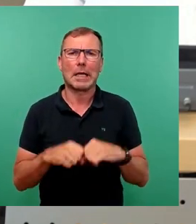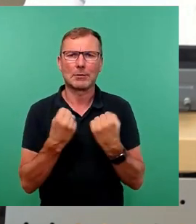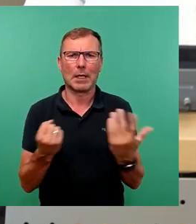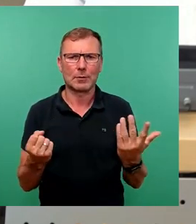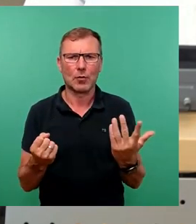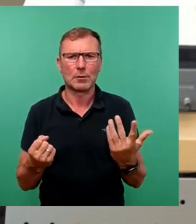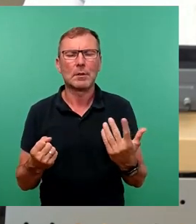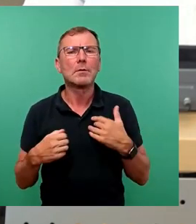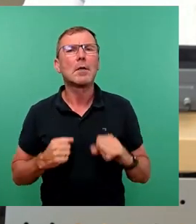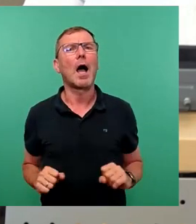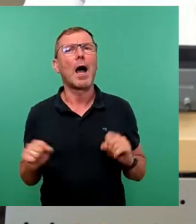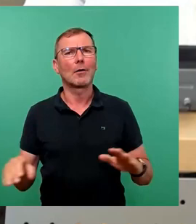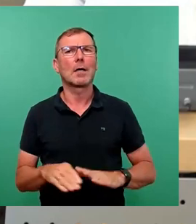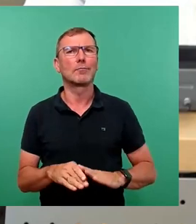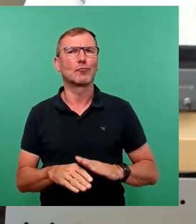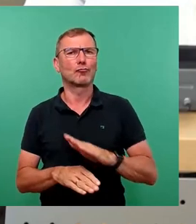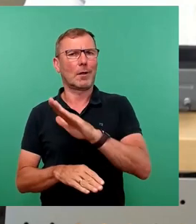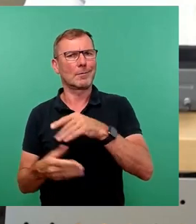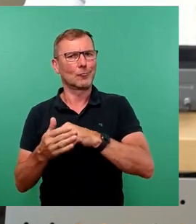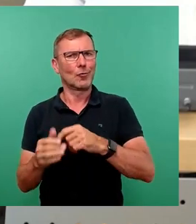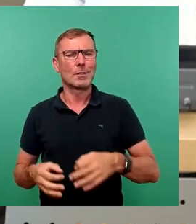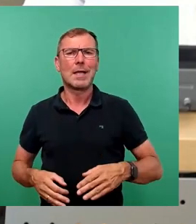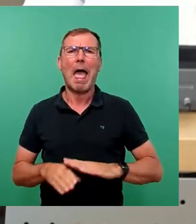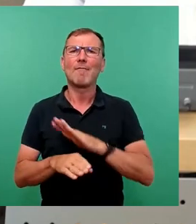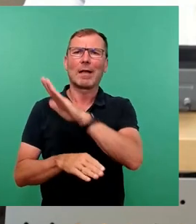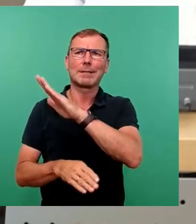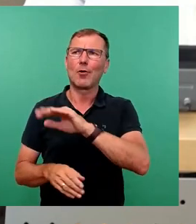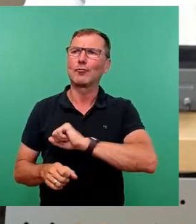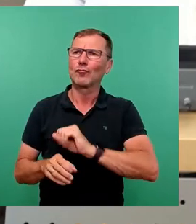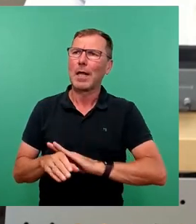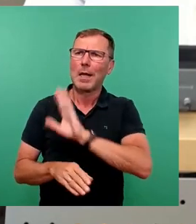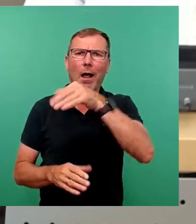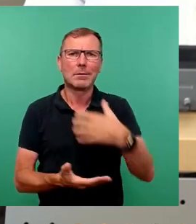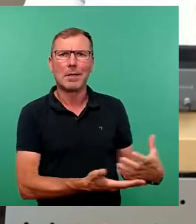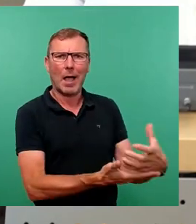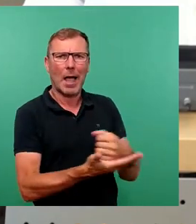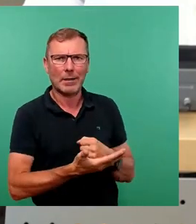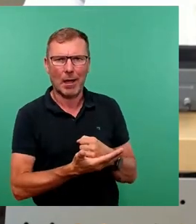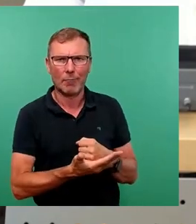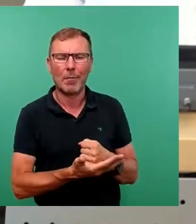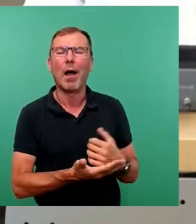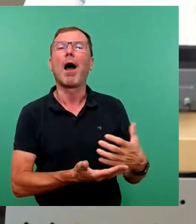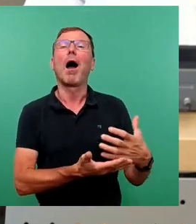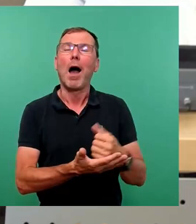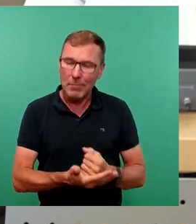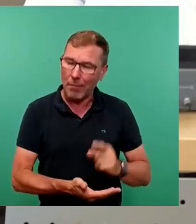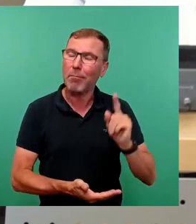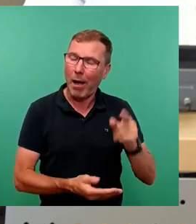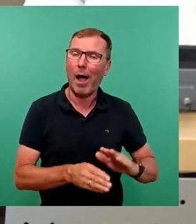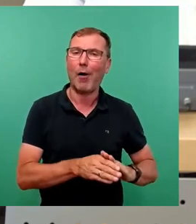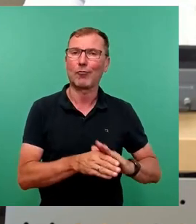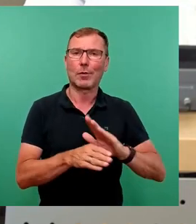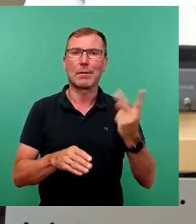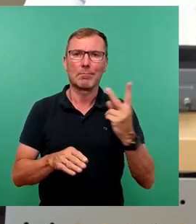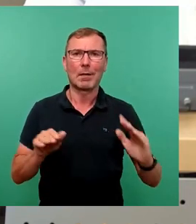Ausgaben steigen inflationsbedingt im Moment schneller als die Einnahmen. Die Einnahmen werden natürlich auch steigen. Das ist